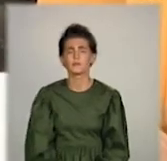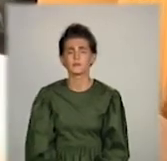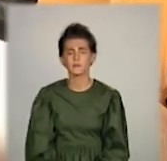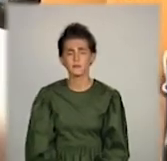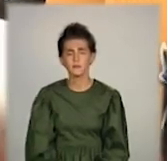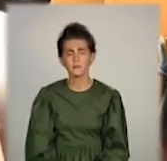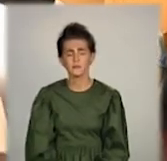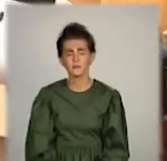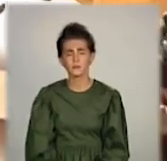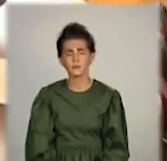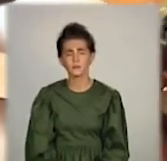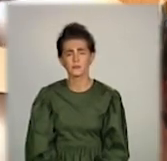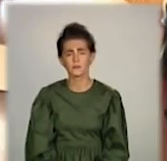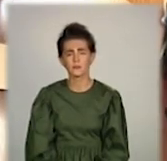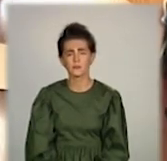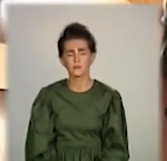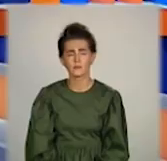Лукашов для телеканалу Донбас.